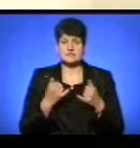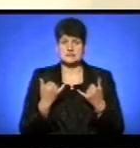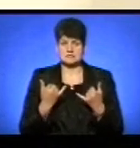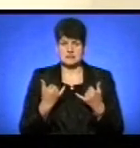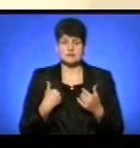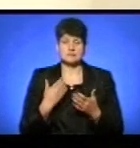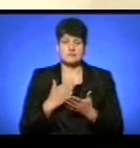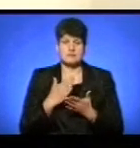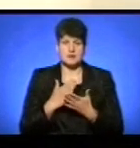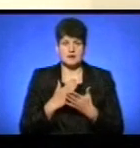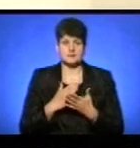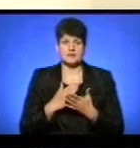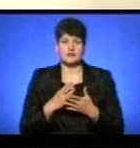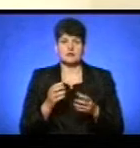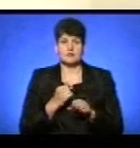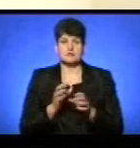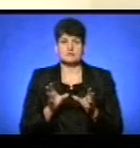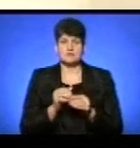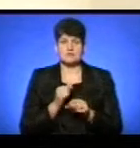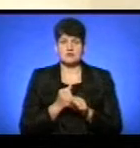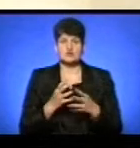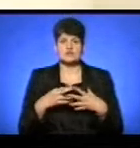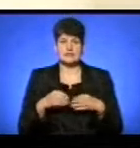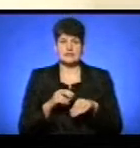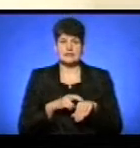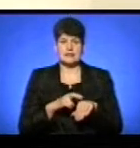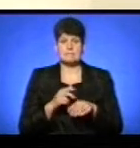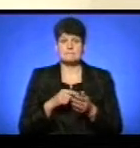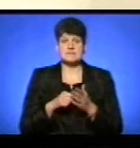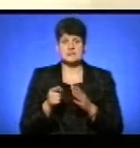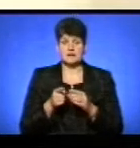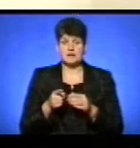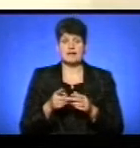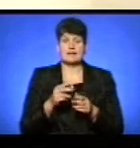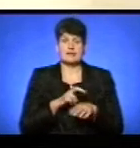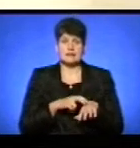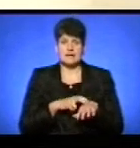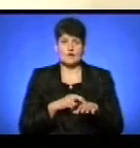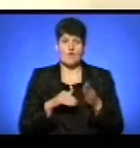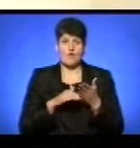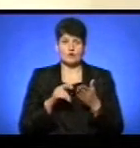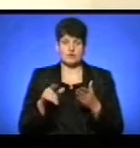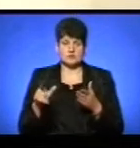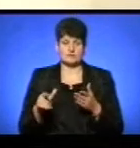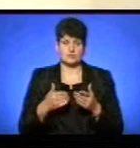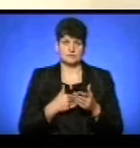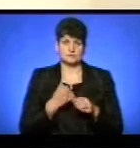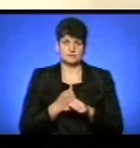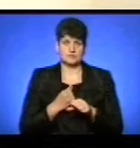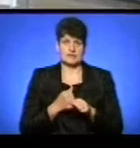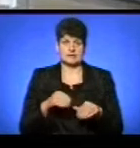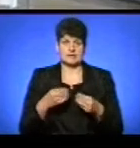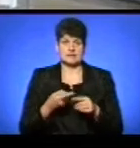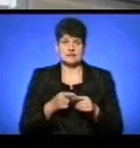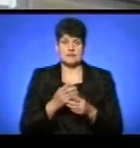і налагоджуємо співпрацю з сімейними лікарями міста Тернополя, також лікарі-волонтери зголошуються до праці, до надання цих